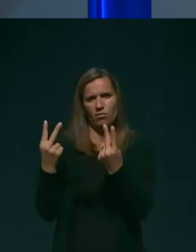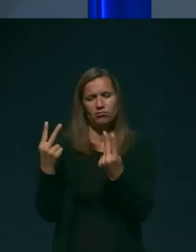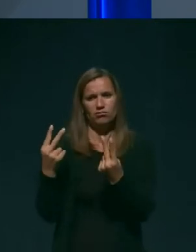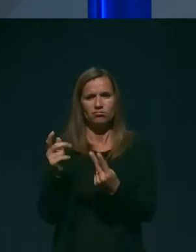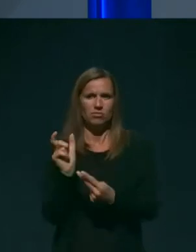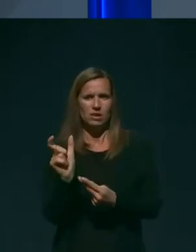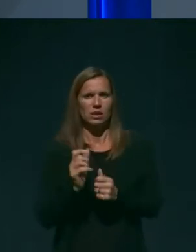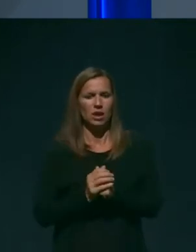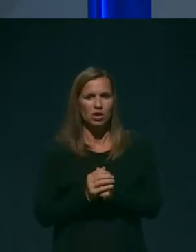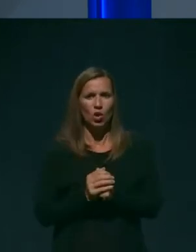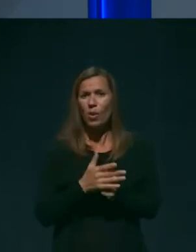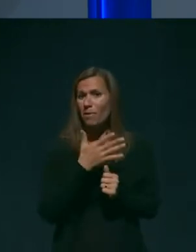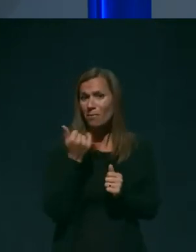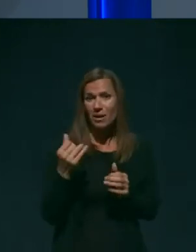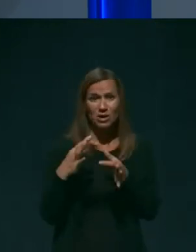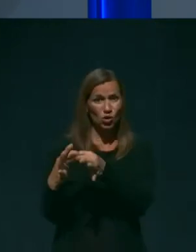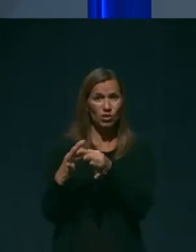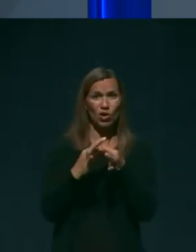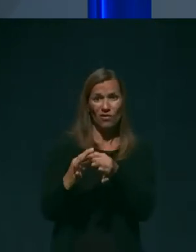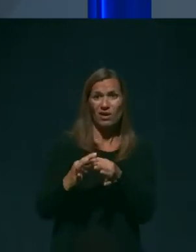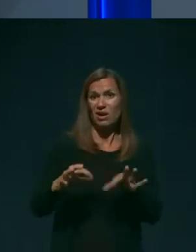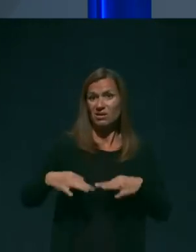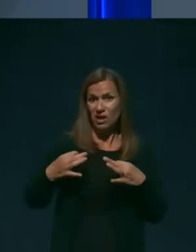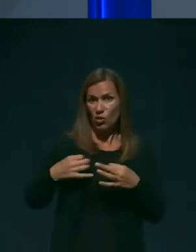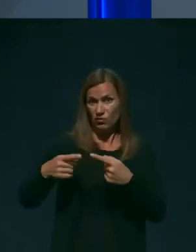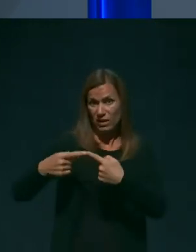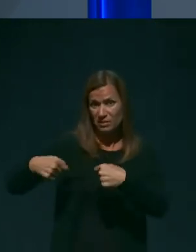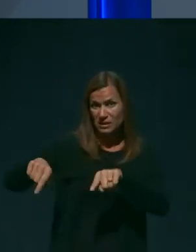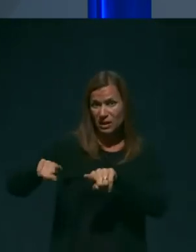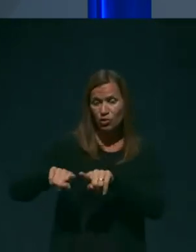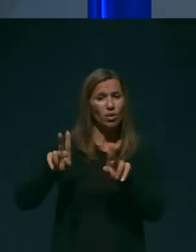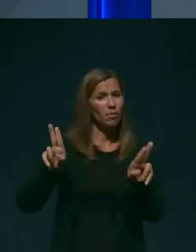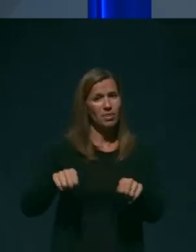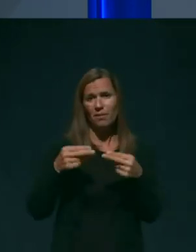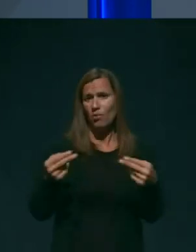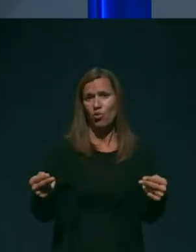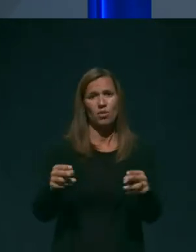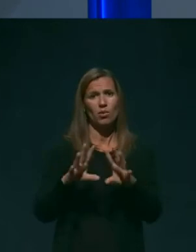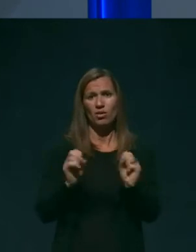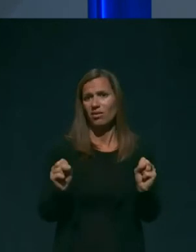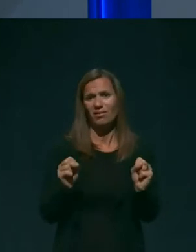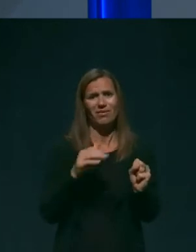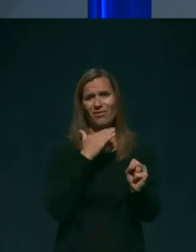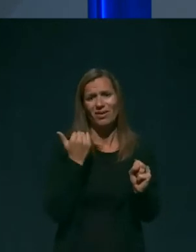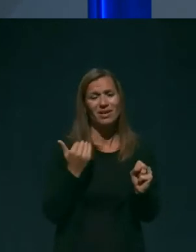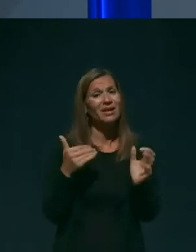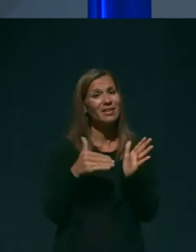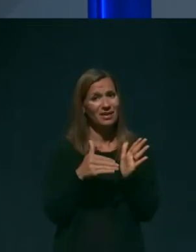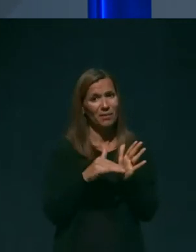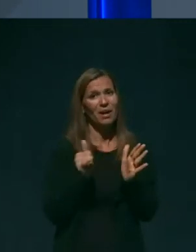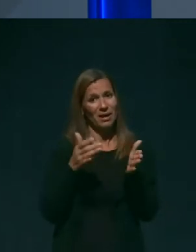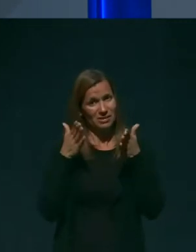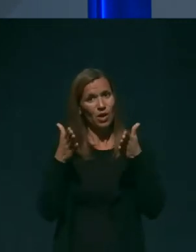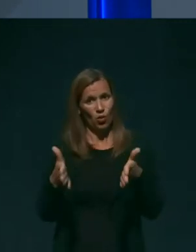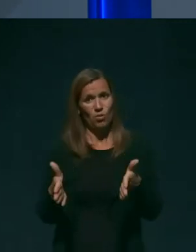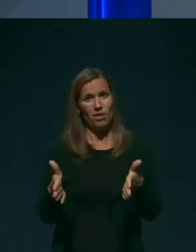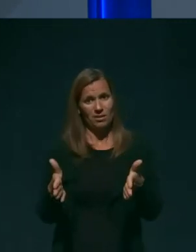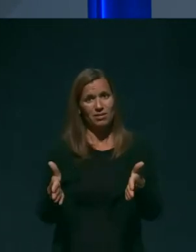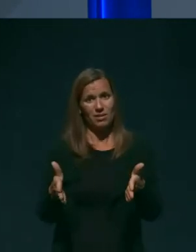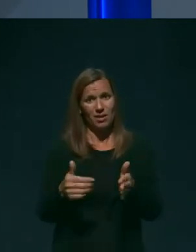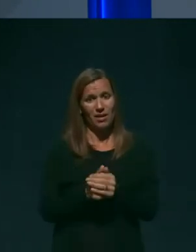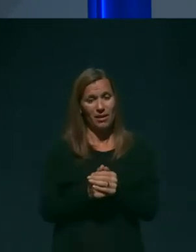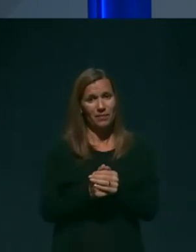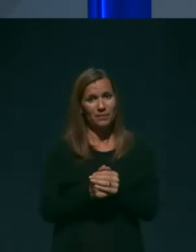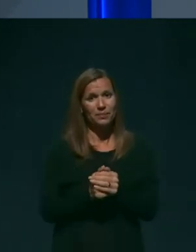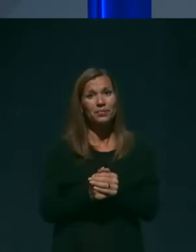Brez sodelovanja s zdravstvenim sektorjem ne moramo narediti veliko. Potrebno je torej za upanje. In naj